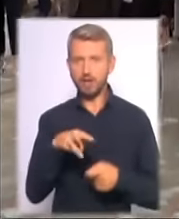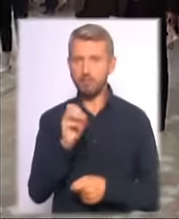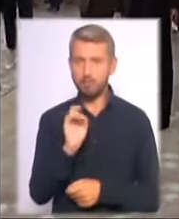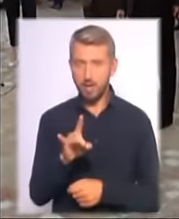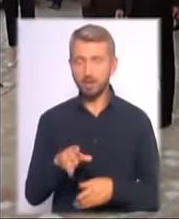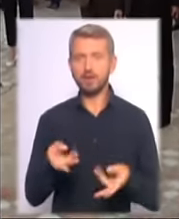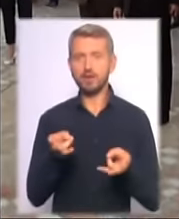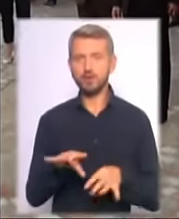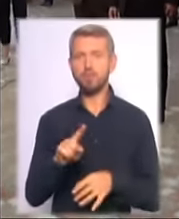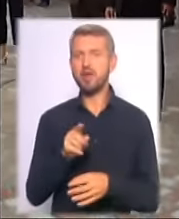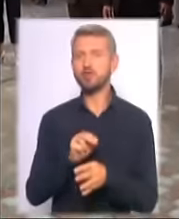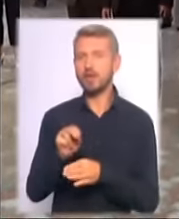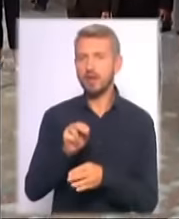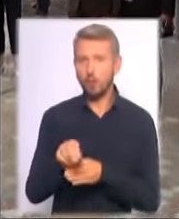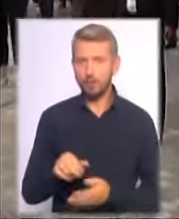настанови.